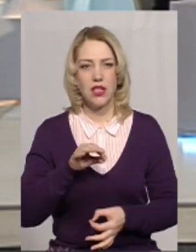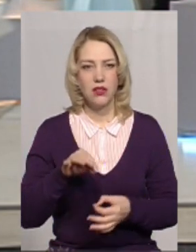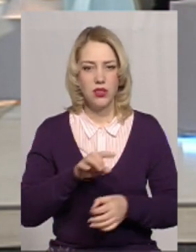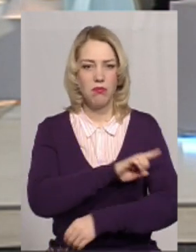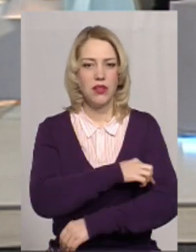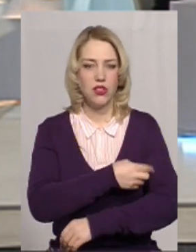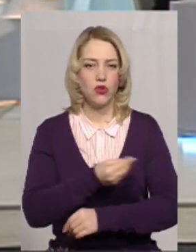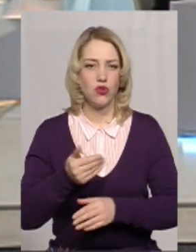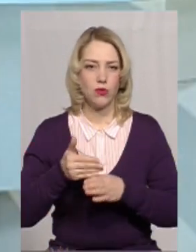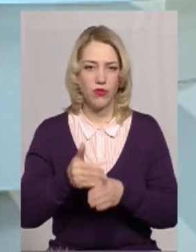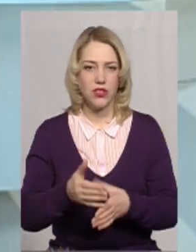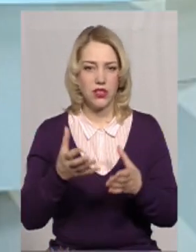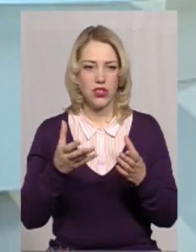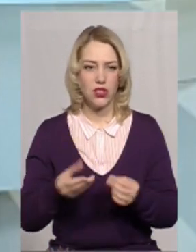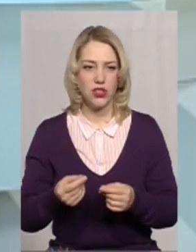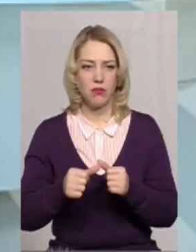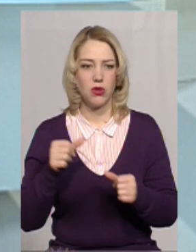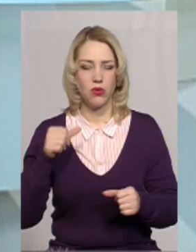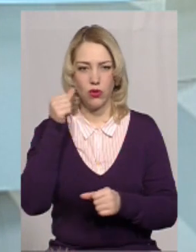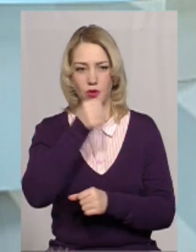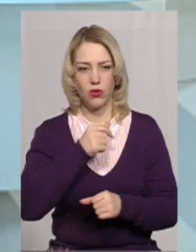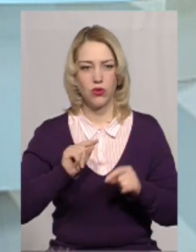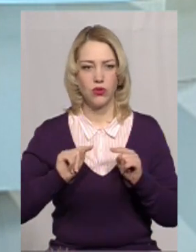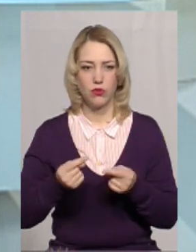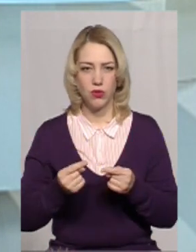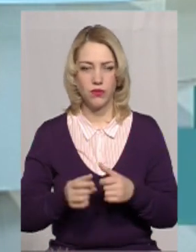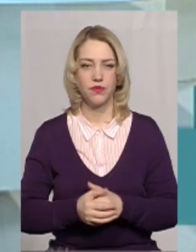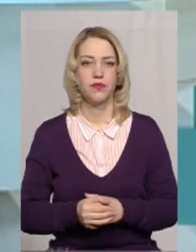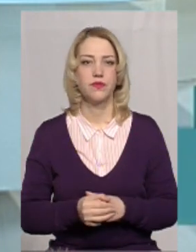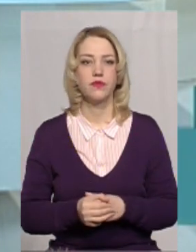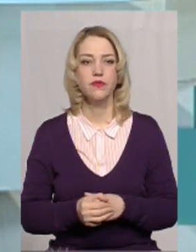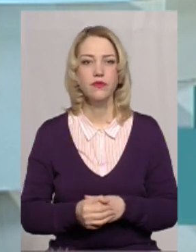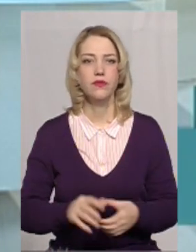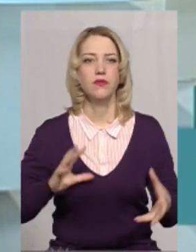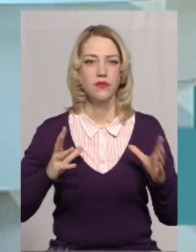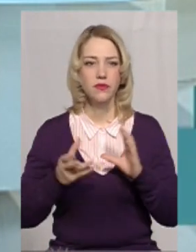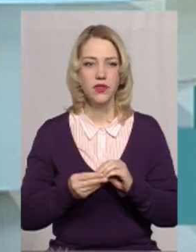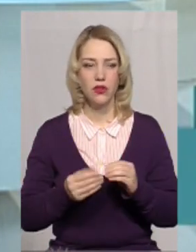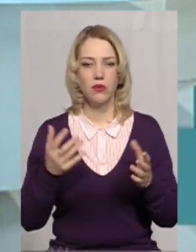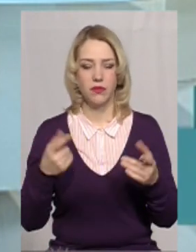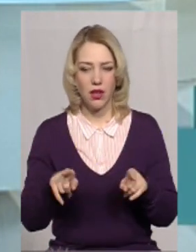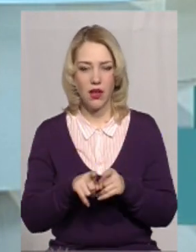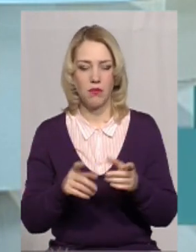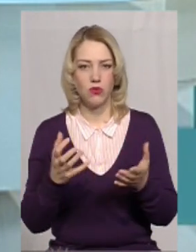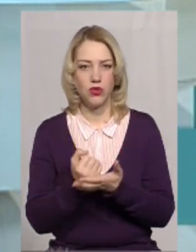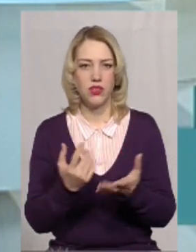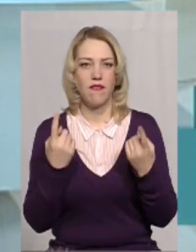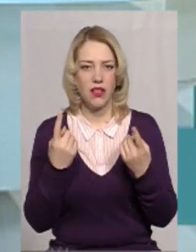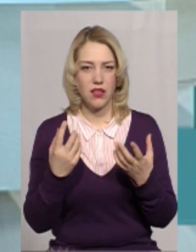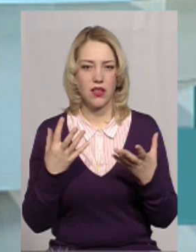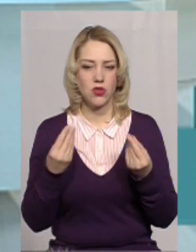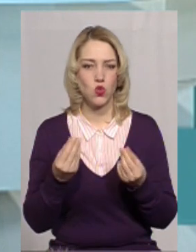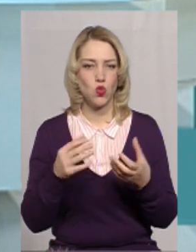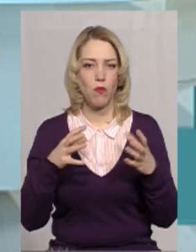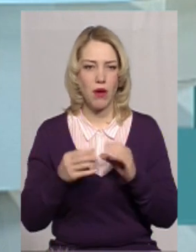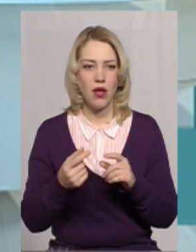медичної субвенції ще минулого року. Тому, в принципі, загалом виходить така велика сума. З обласного бюджету